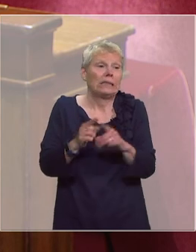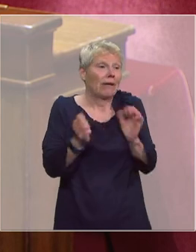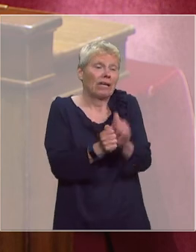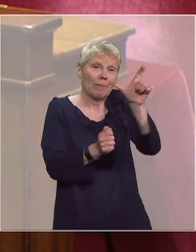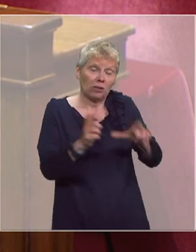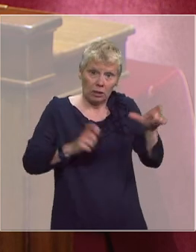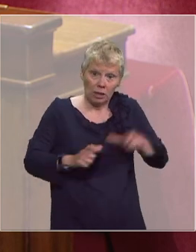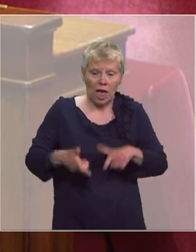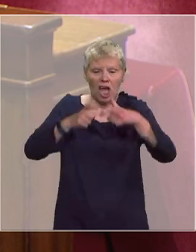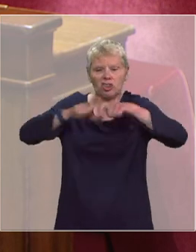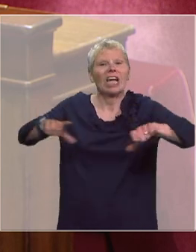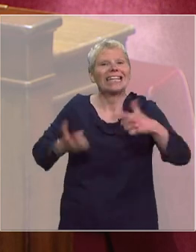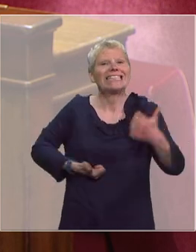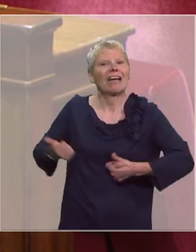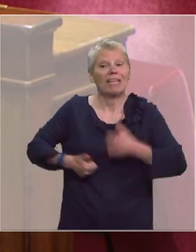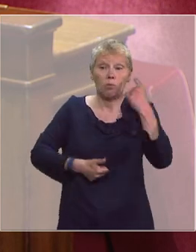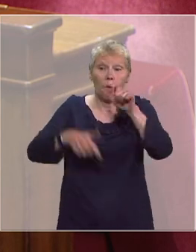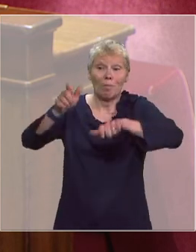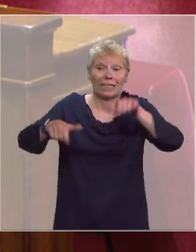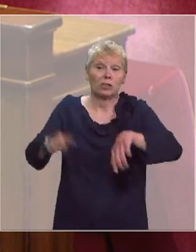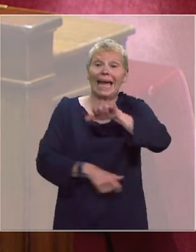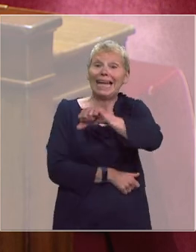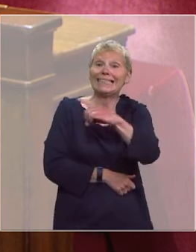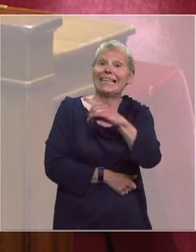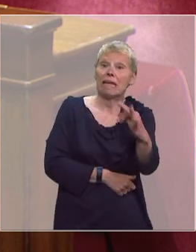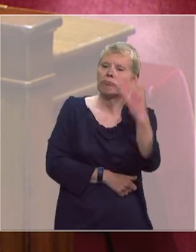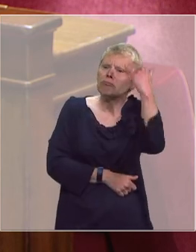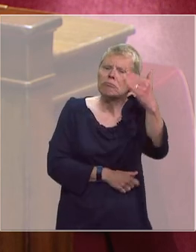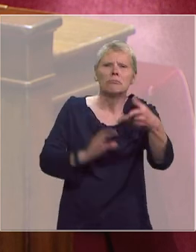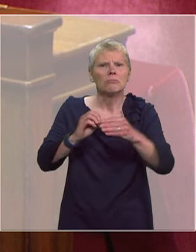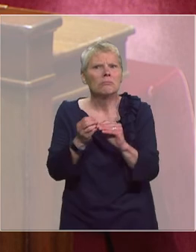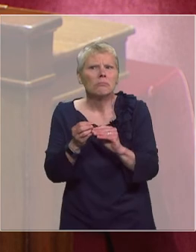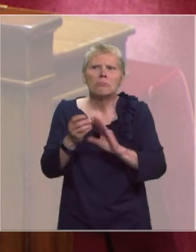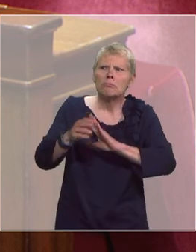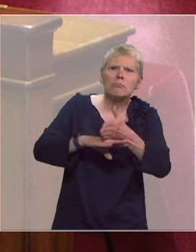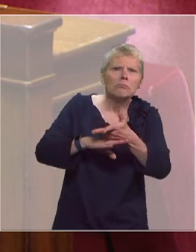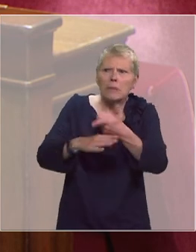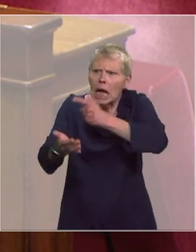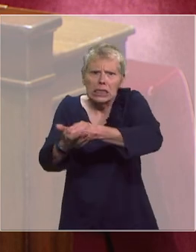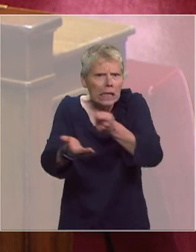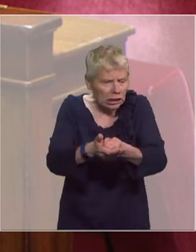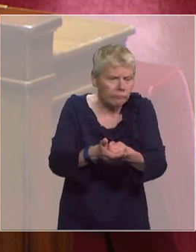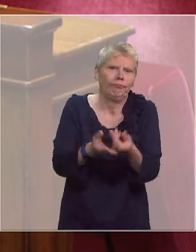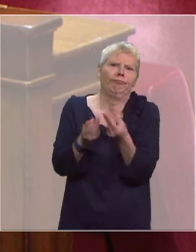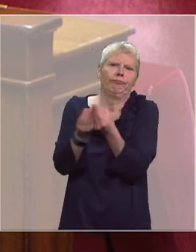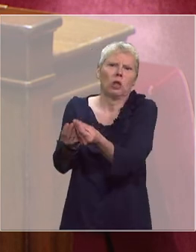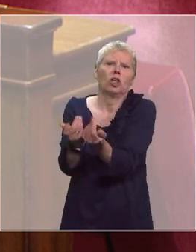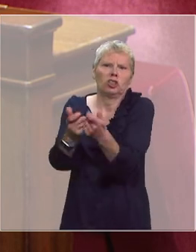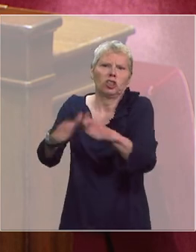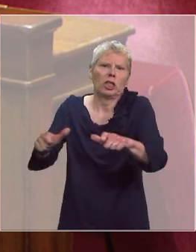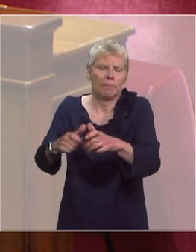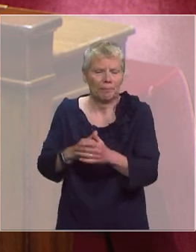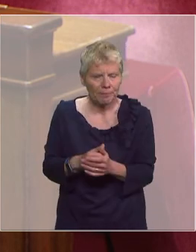distribuons des chèques services pour les sans-abri qui rencontreraient des difficultés d'accès aux biens de première nécessité. Le deuxième